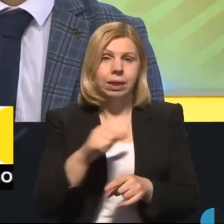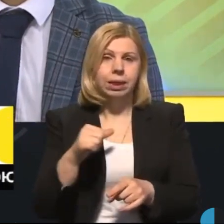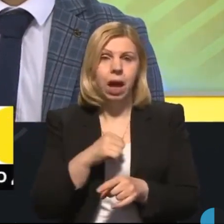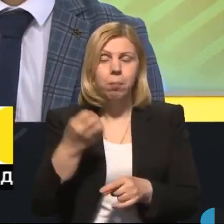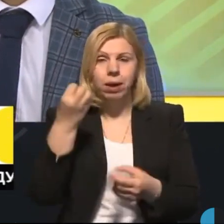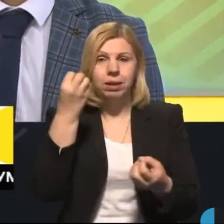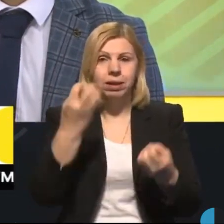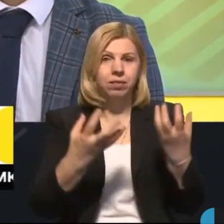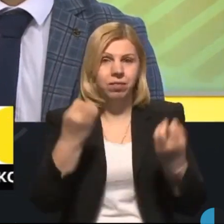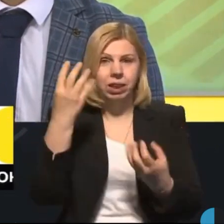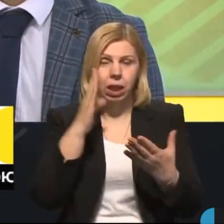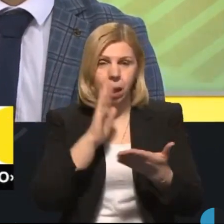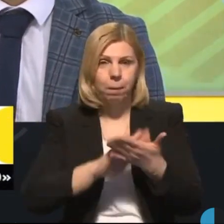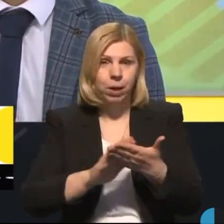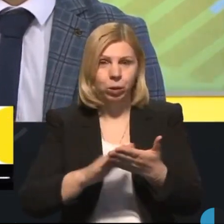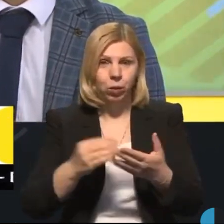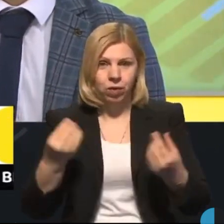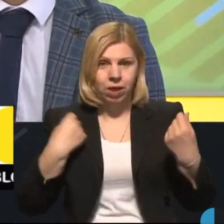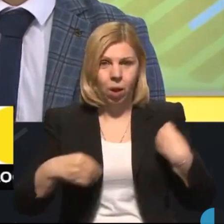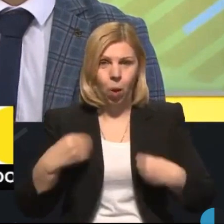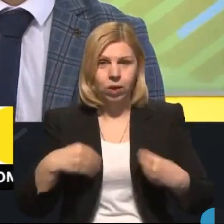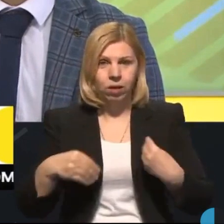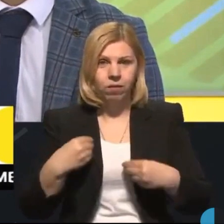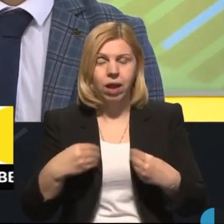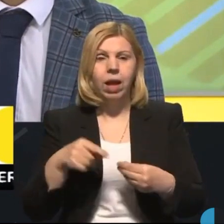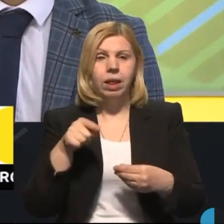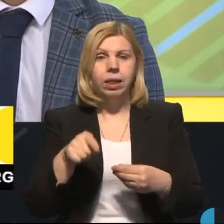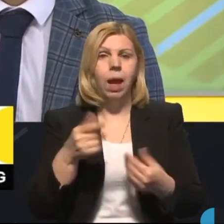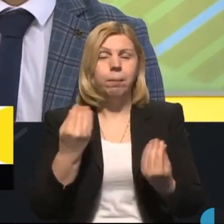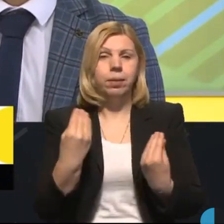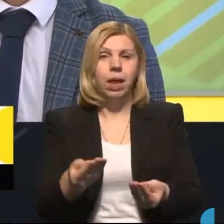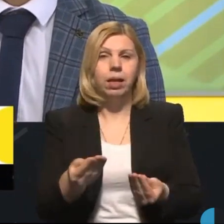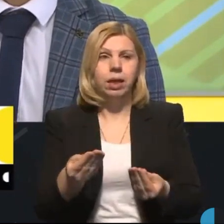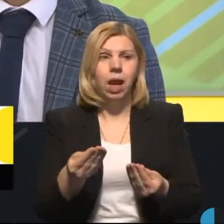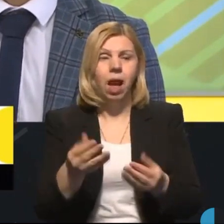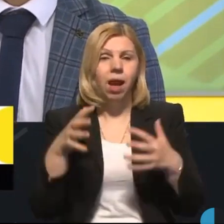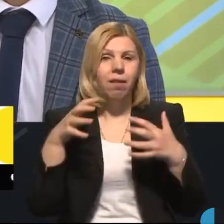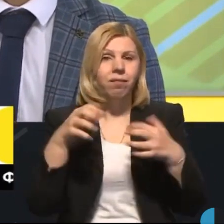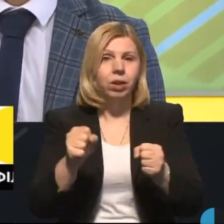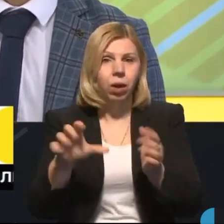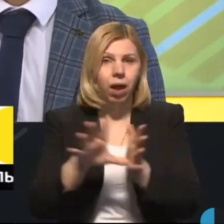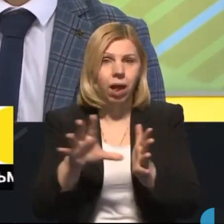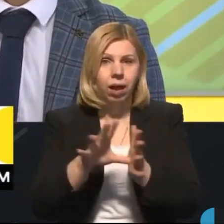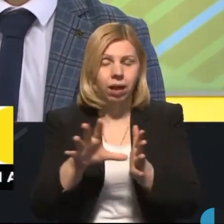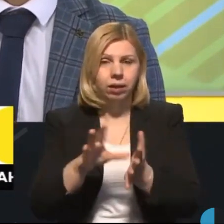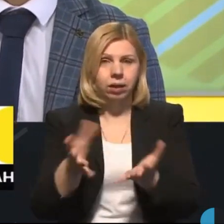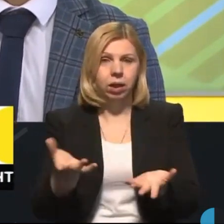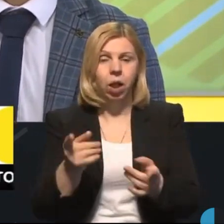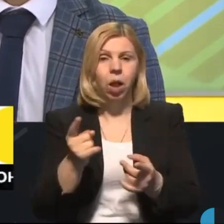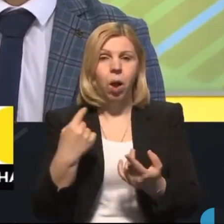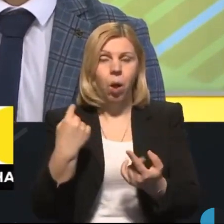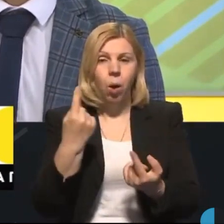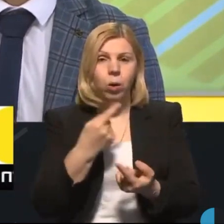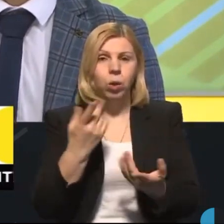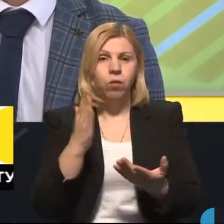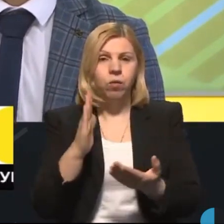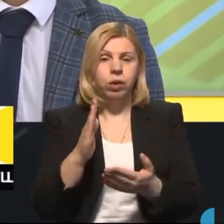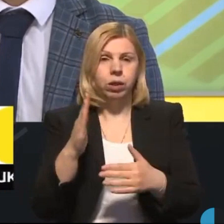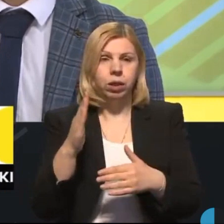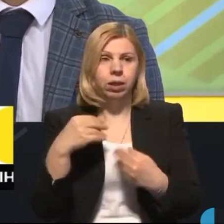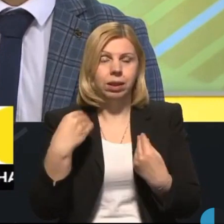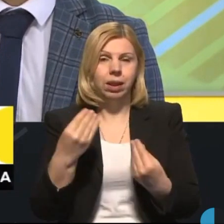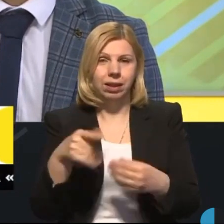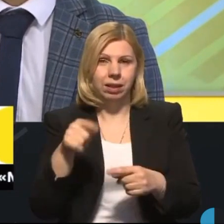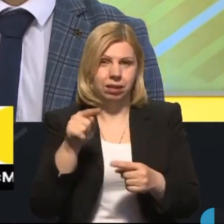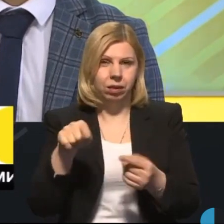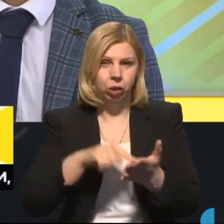світломаскування застосовується. Там, де є відключення електроенергії, особливо на